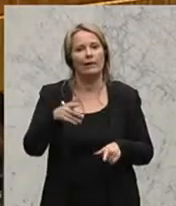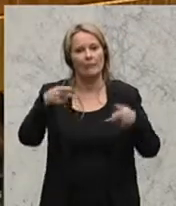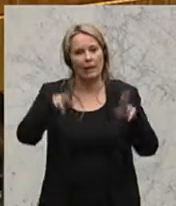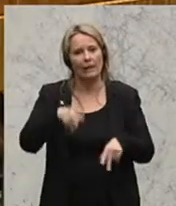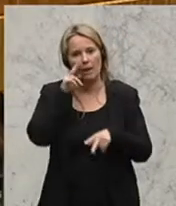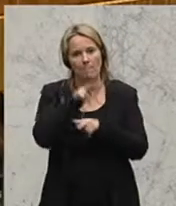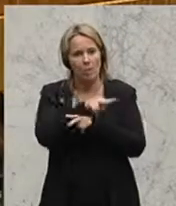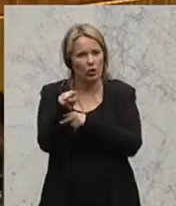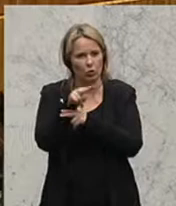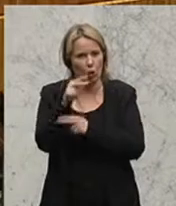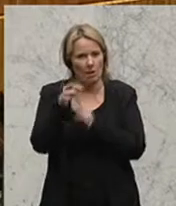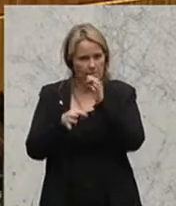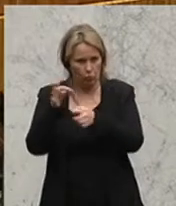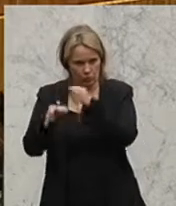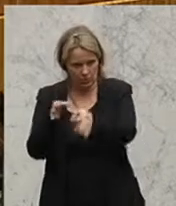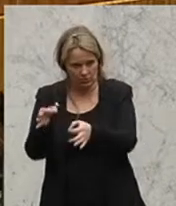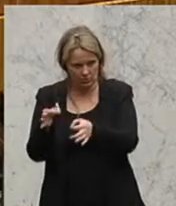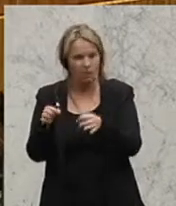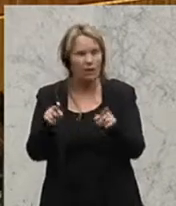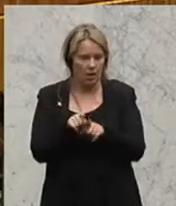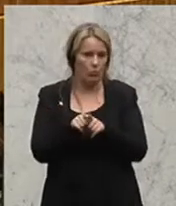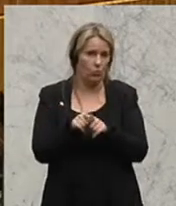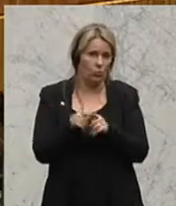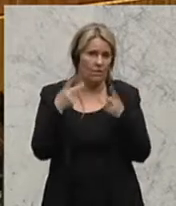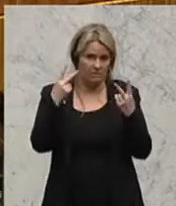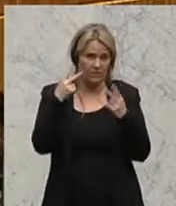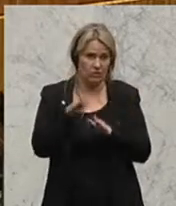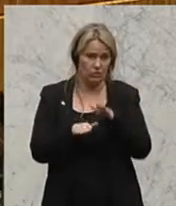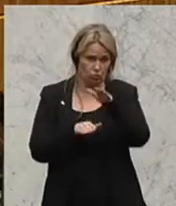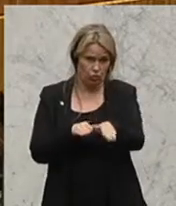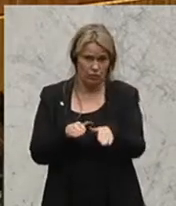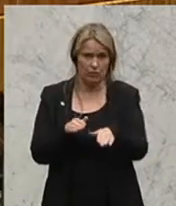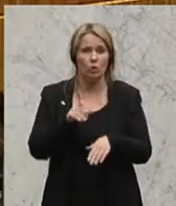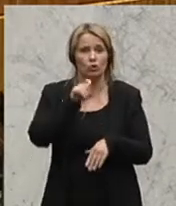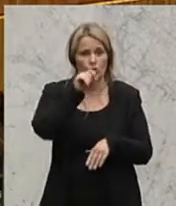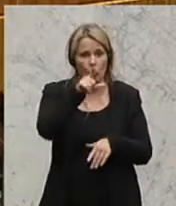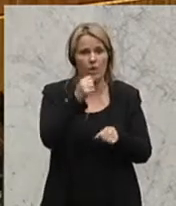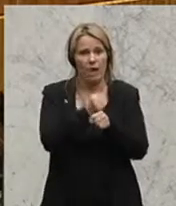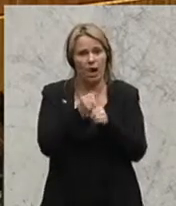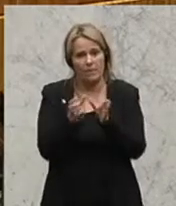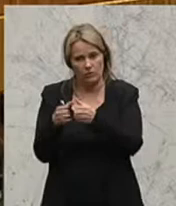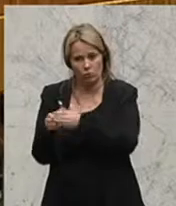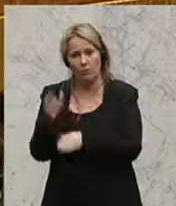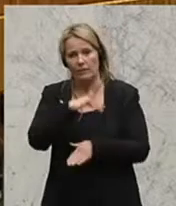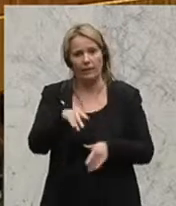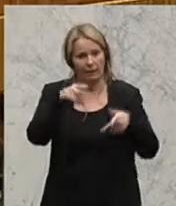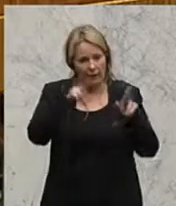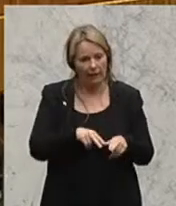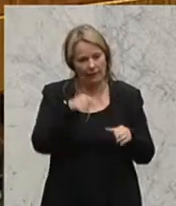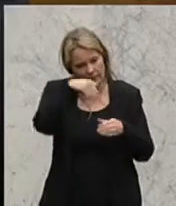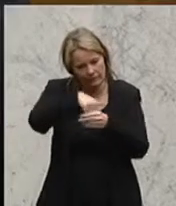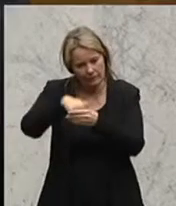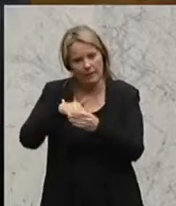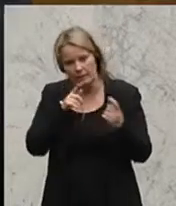-Monitoring-Prozesses, das auch, glaube ich, ein sehr wichtiger Schritt war, in zwölf Arbeitsgruppen die Kinderrechte eingehen, zu